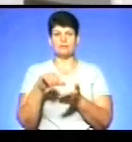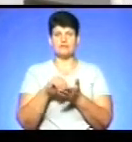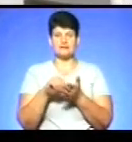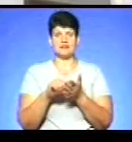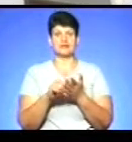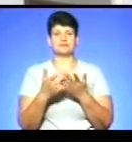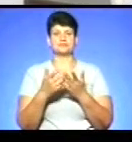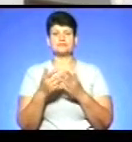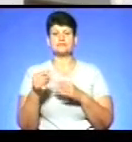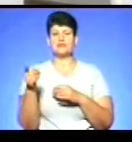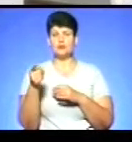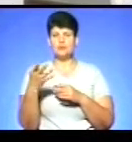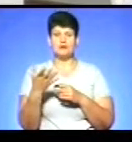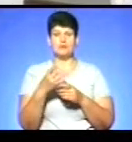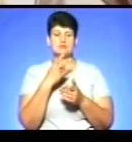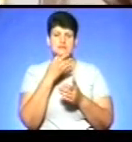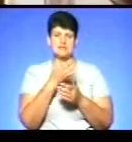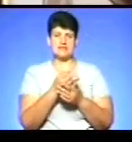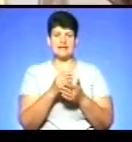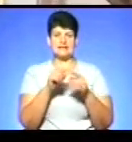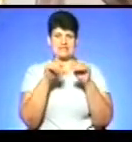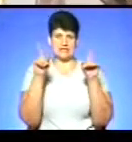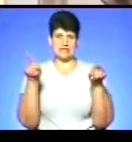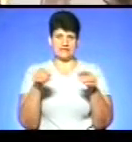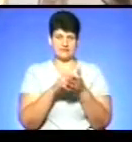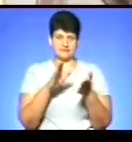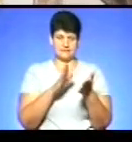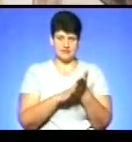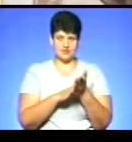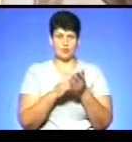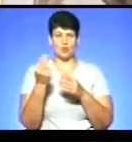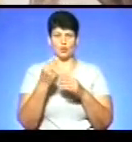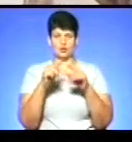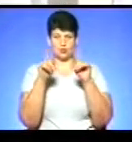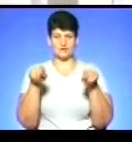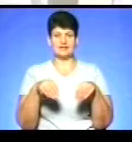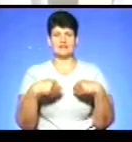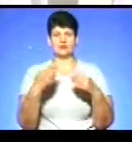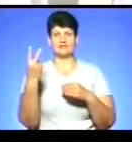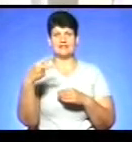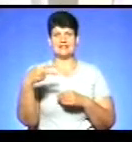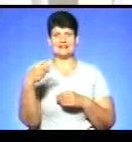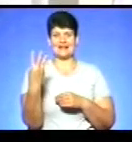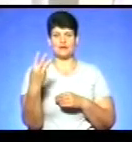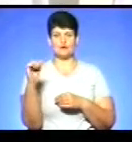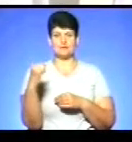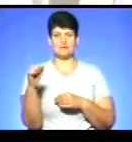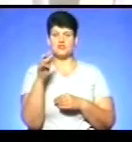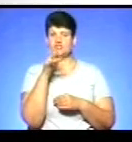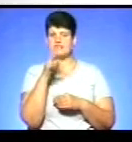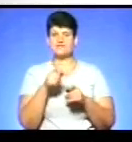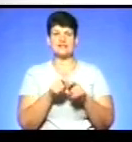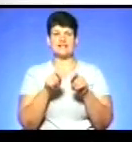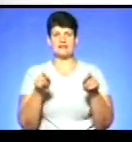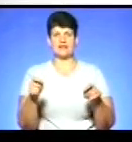Турчин повідомила, сертифікат про зафіксований арт-рекорд художникою вручать 23 серпня під час відкриття